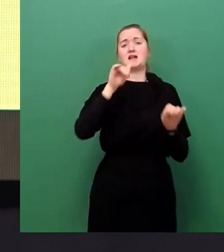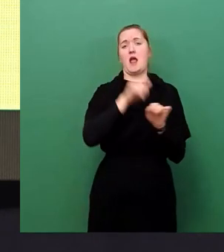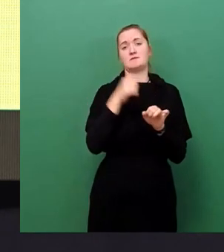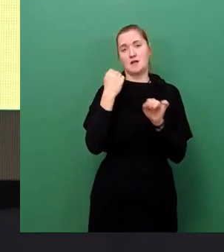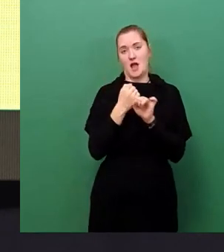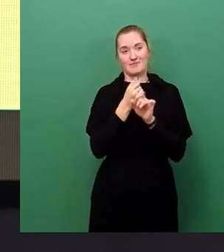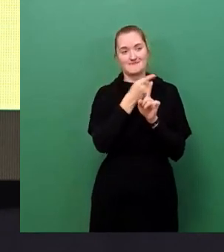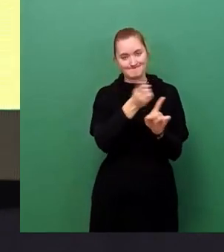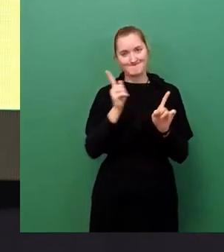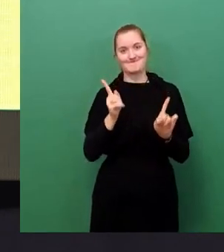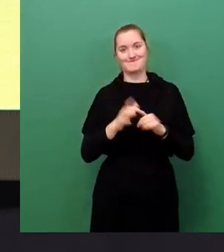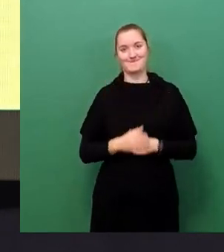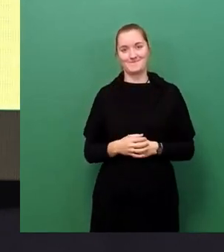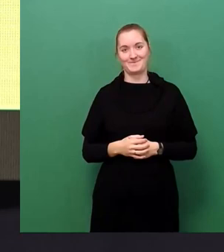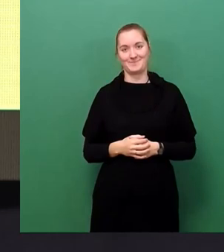Dresden.